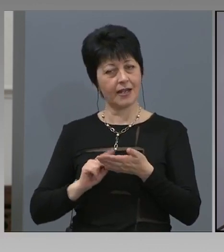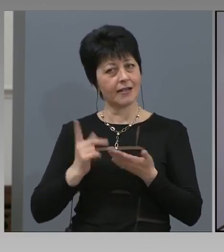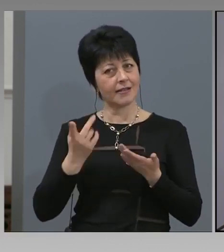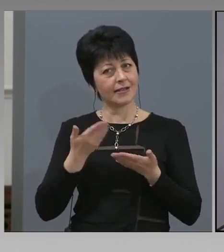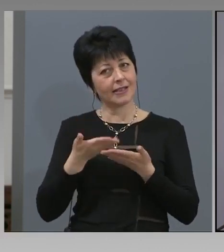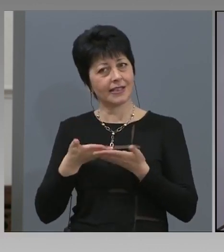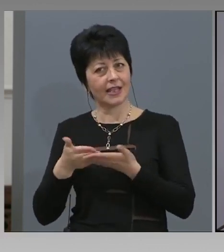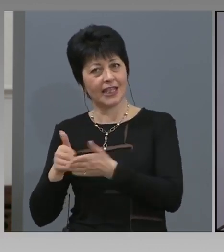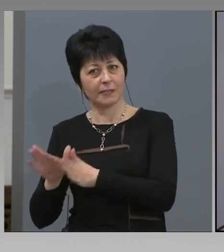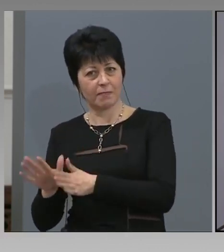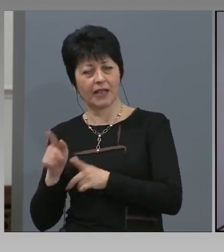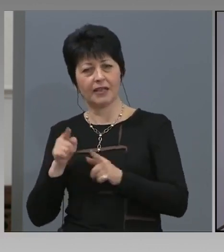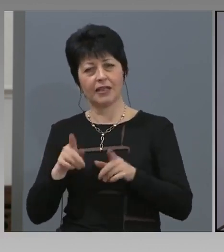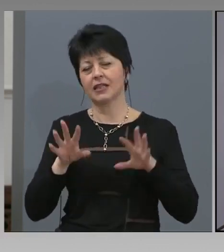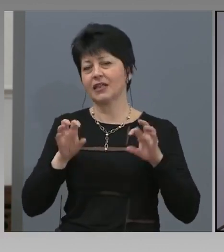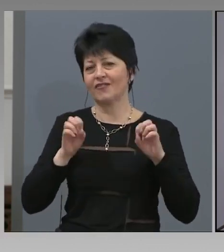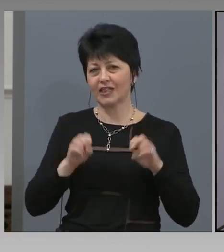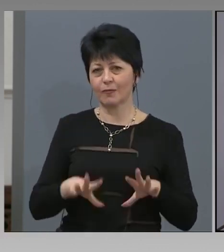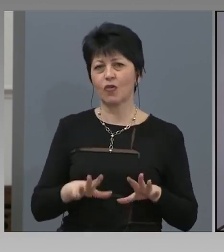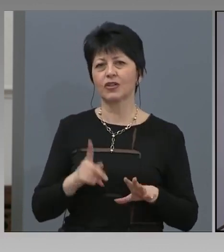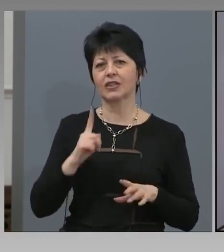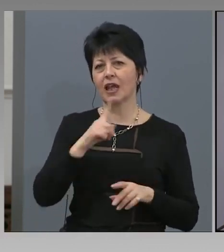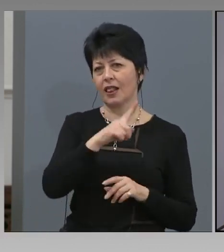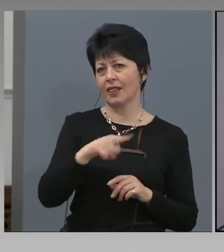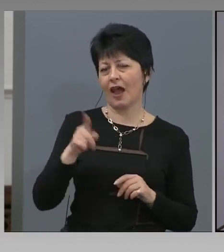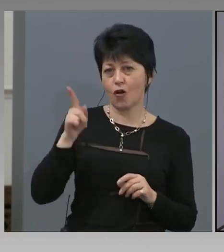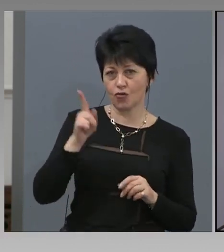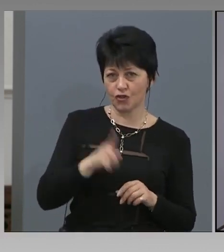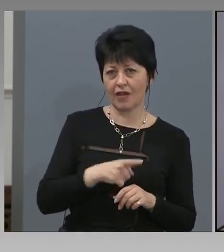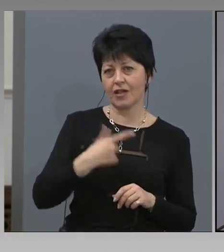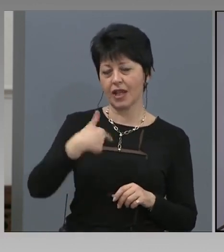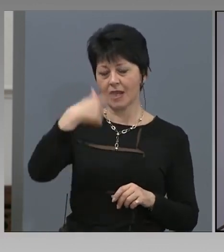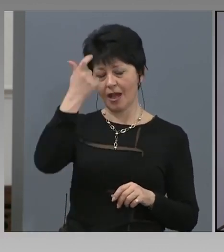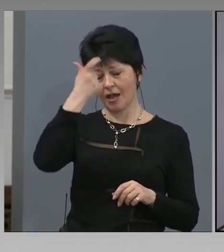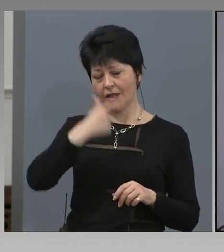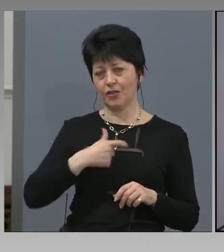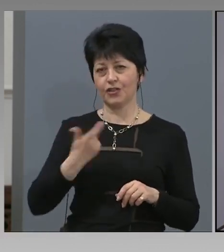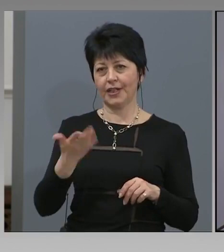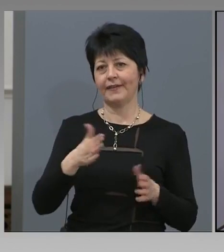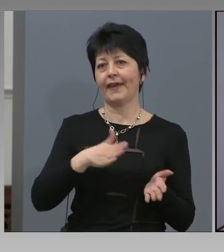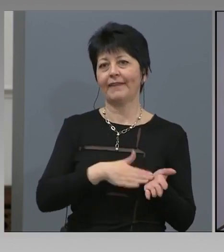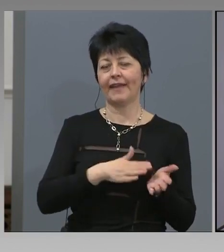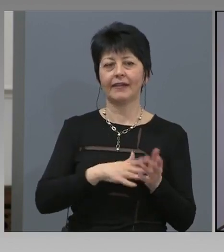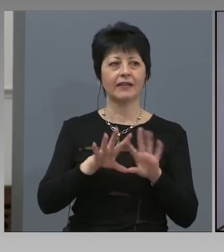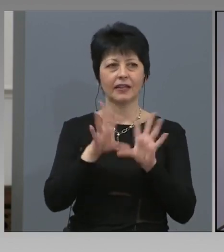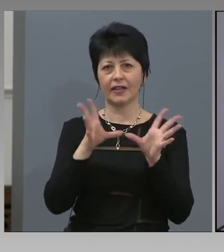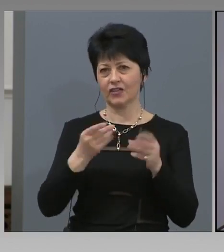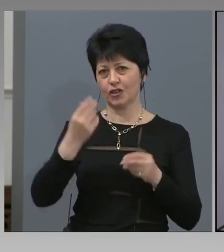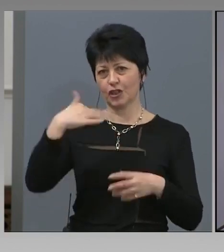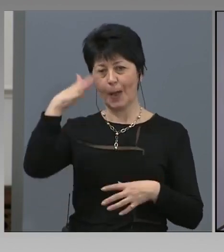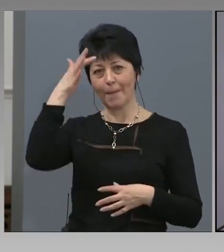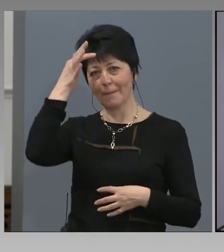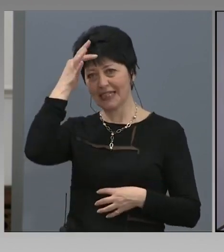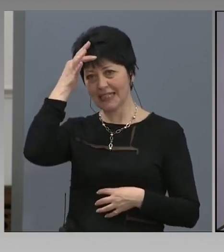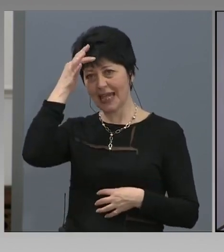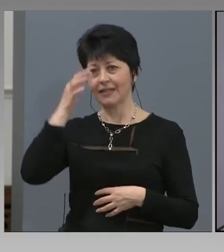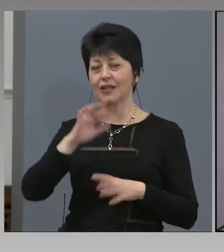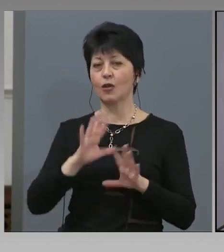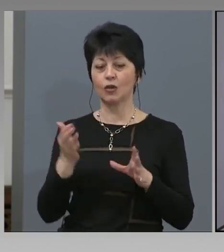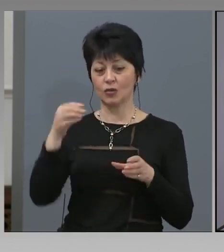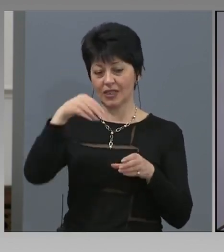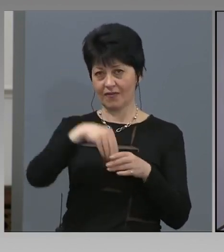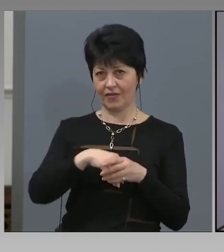възможности за нарушаване личните данни на всички пациенти и на всички, които са вътре в